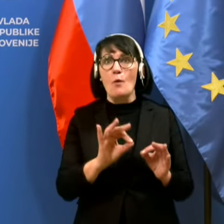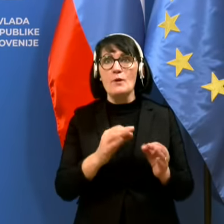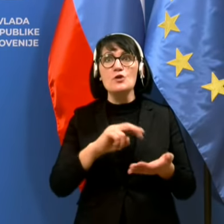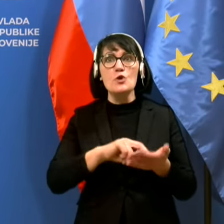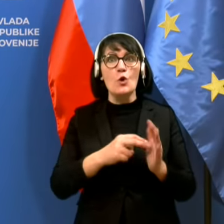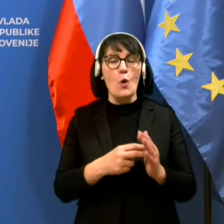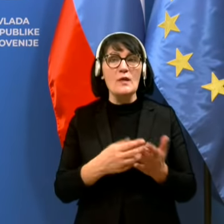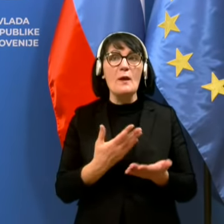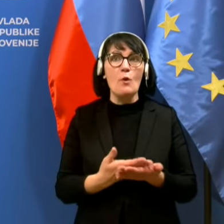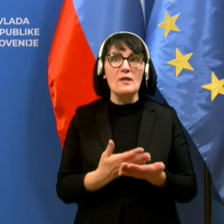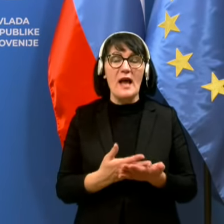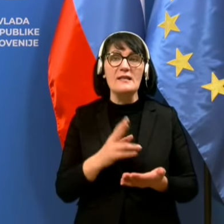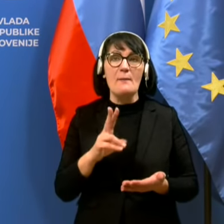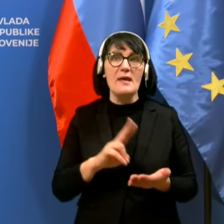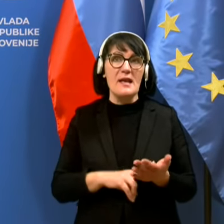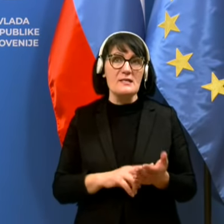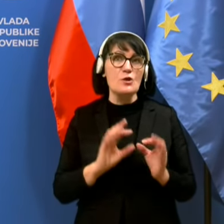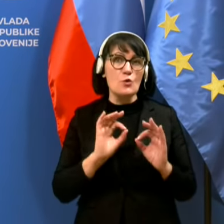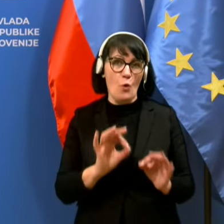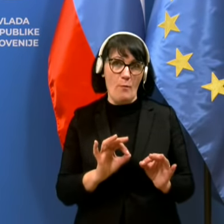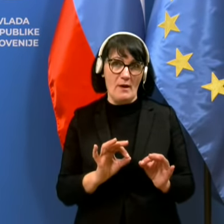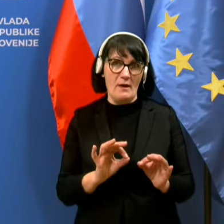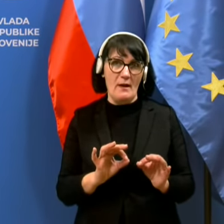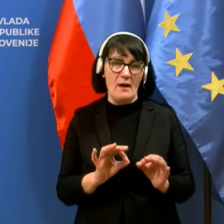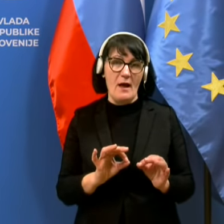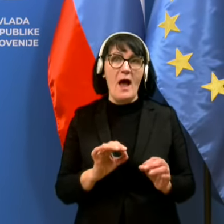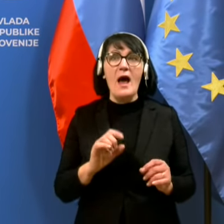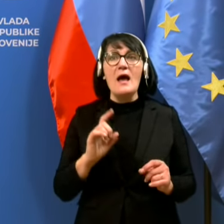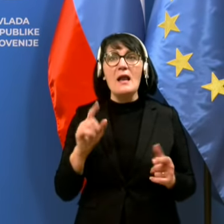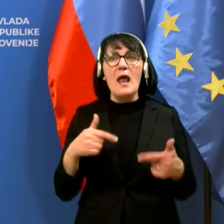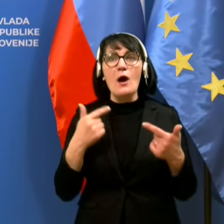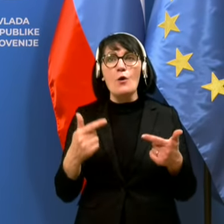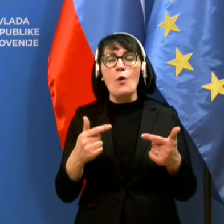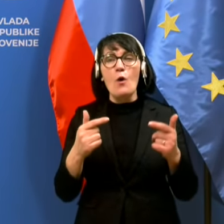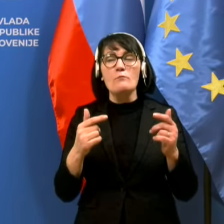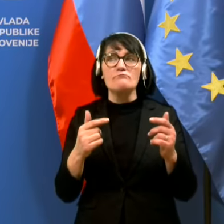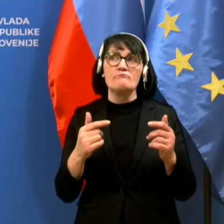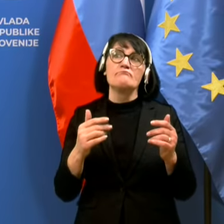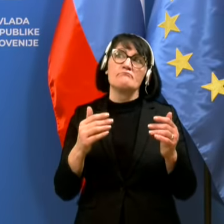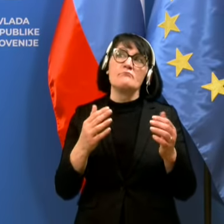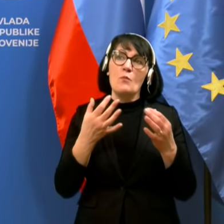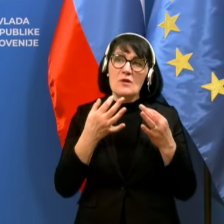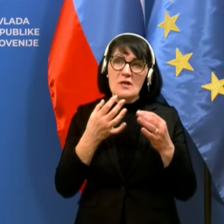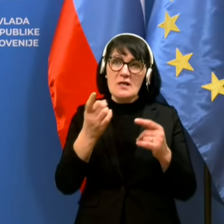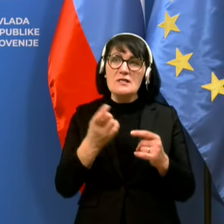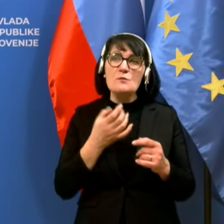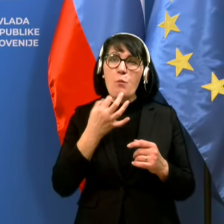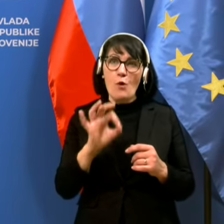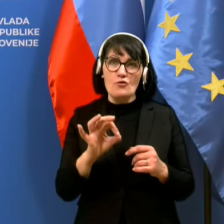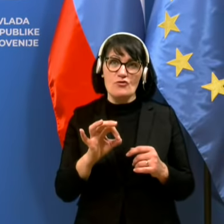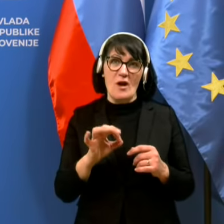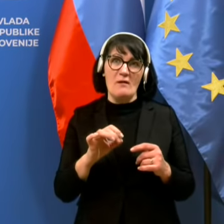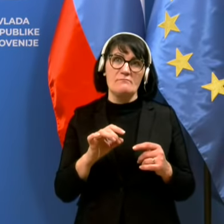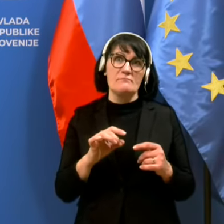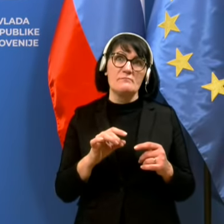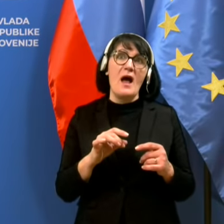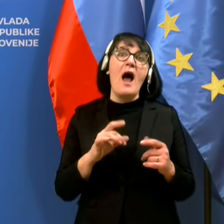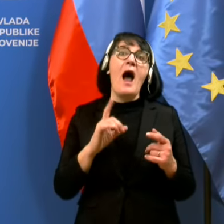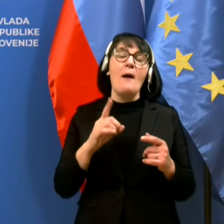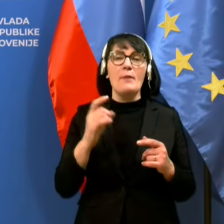podlaka, da bi bil dejansko učinkovit. Se lahko nekako umeli interakcije, ampak če razmišljam kot